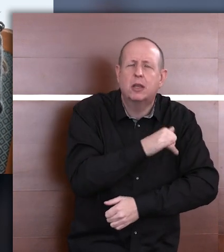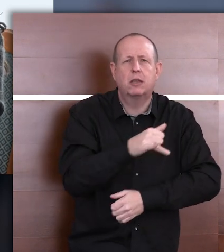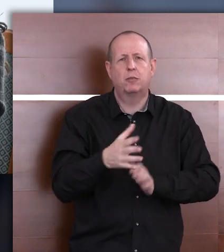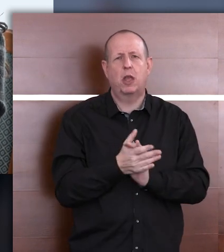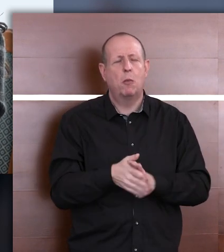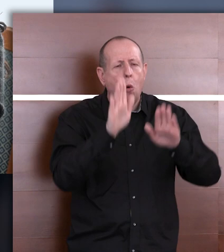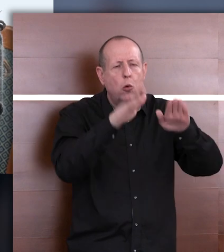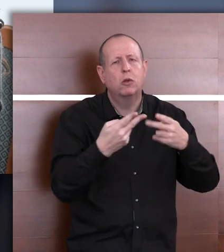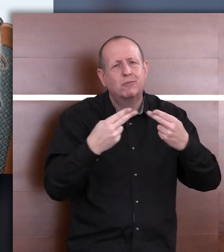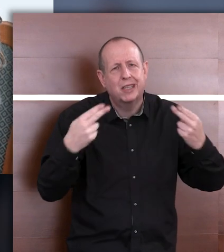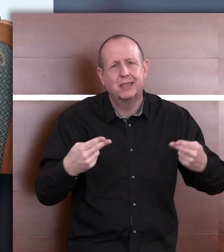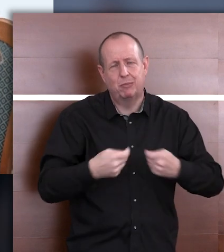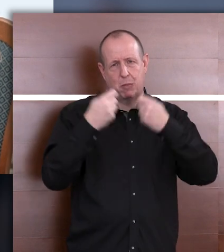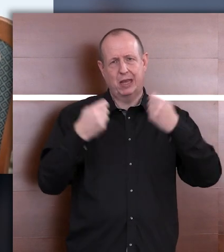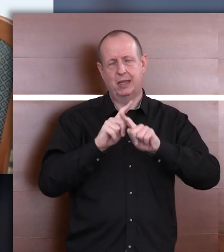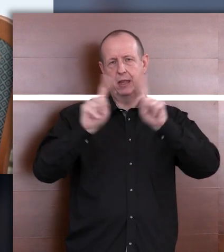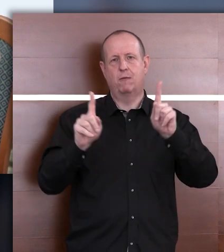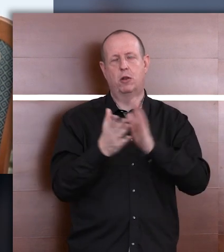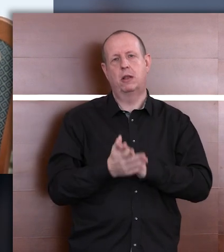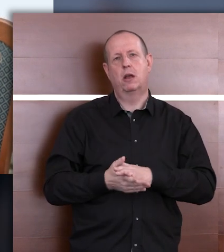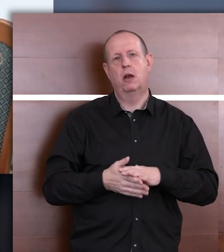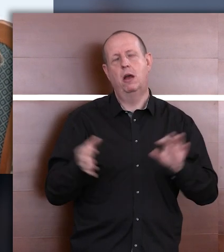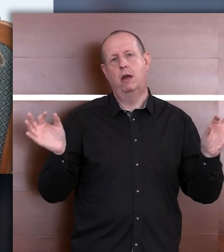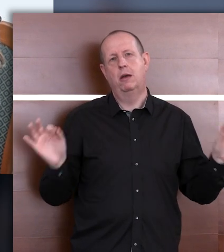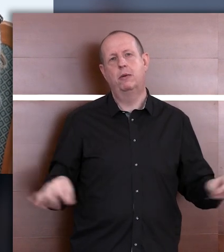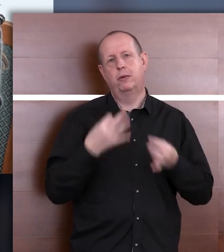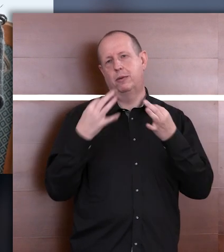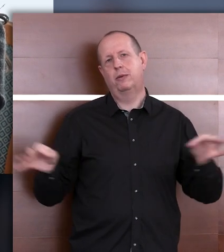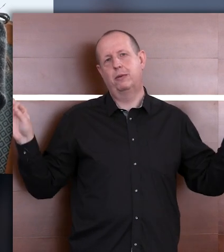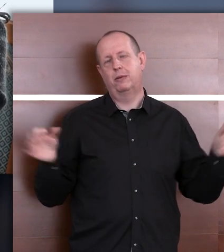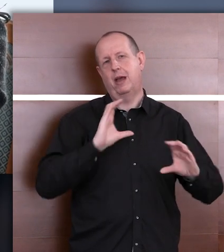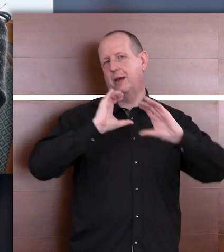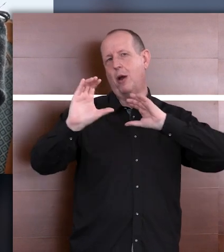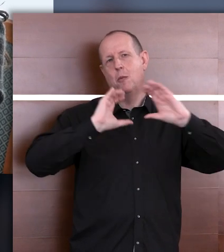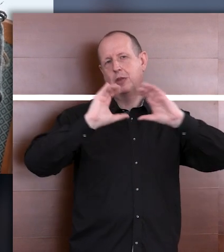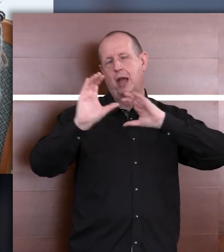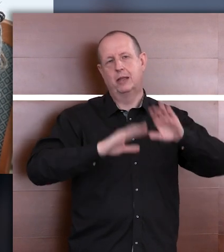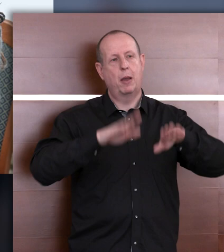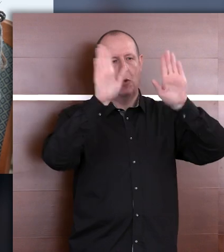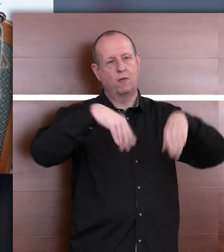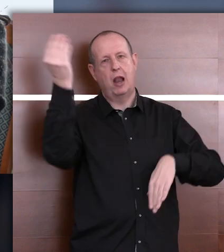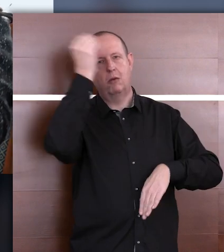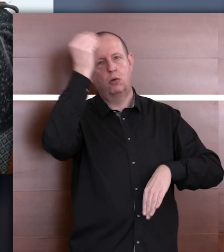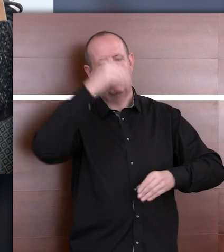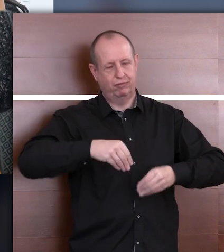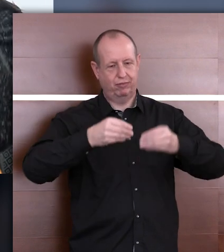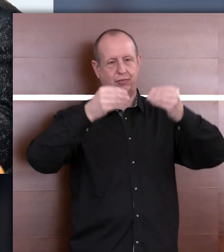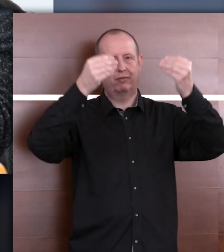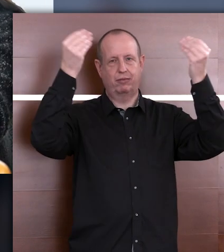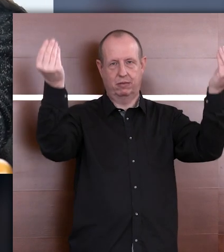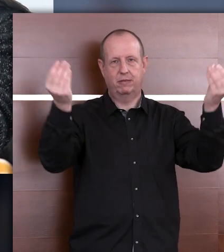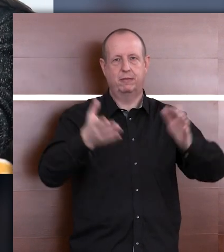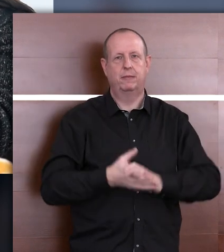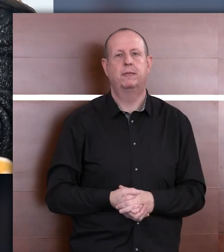Nie przeszkadzaj, tylko to musi być swobodna komunikacja, która pozwoli na naukę. Przede wszystkim to, bo